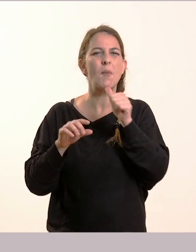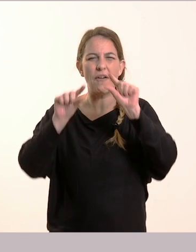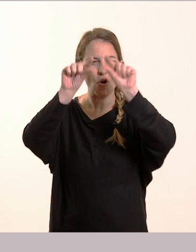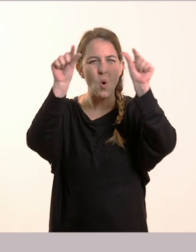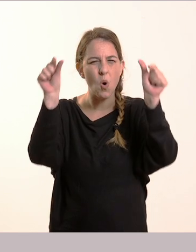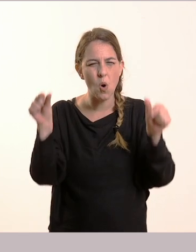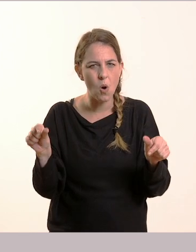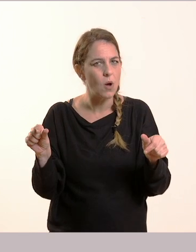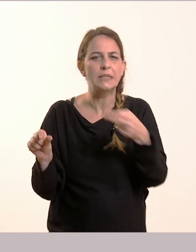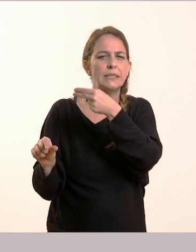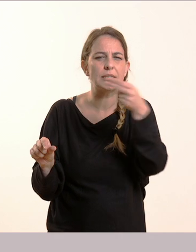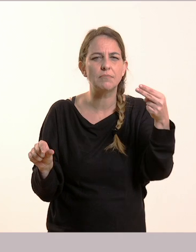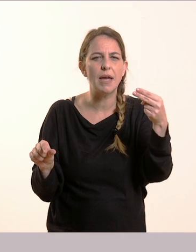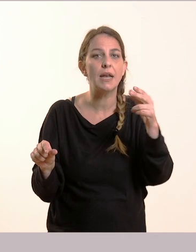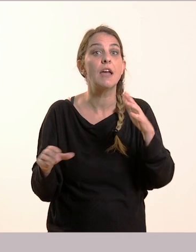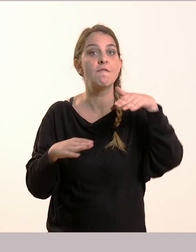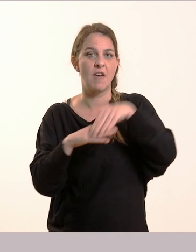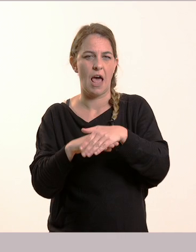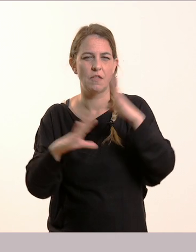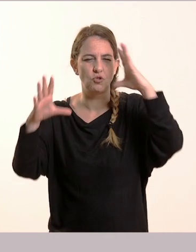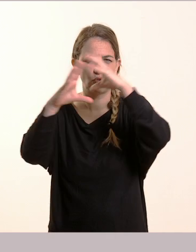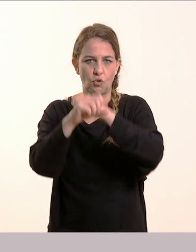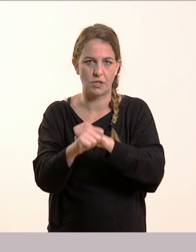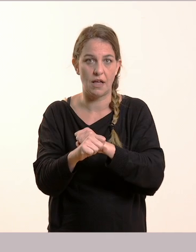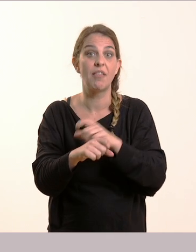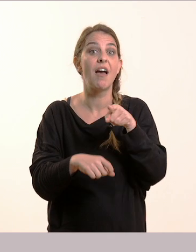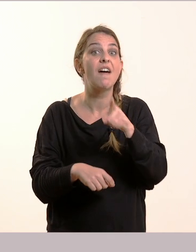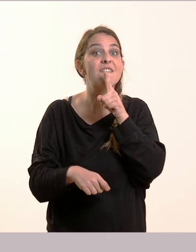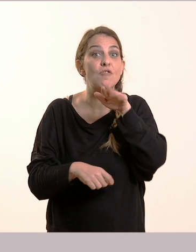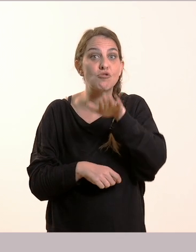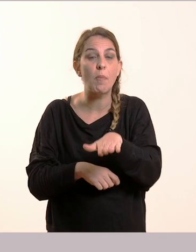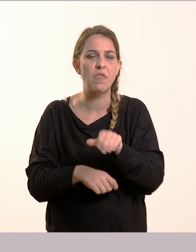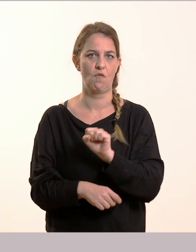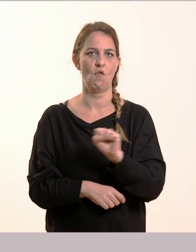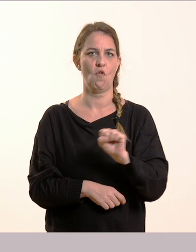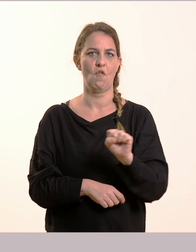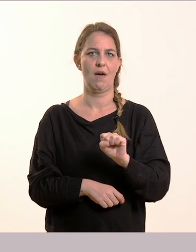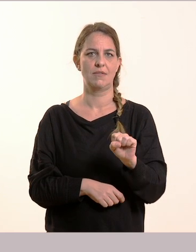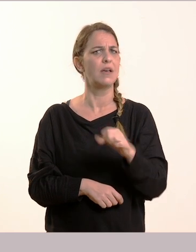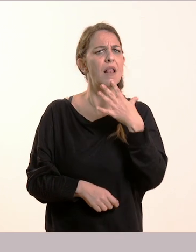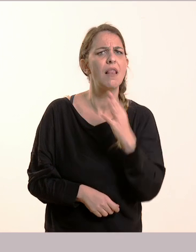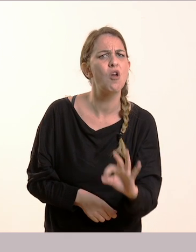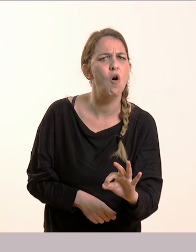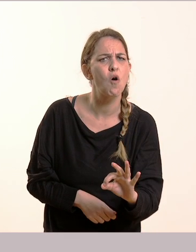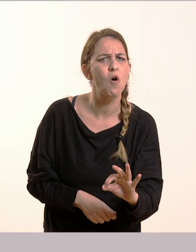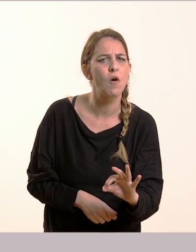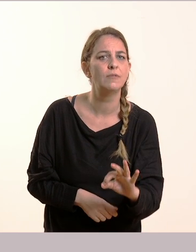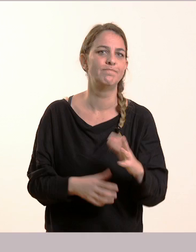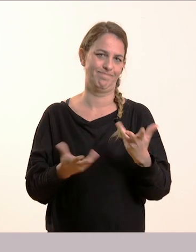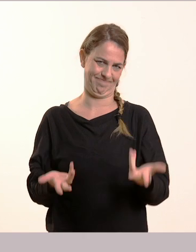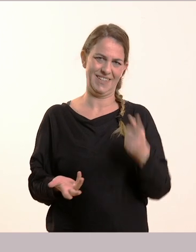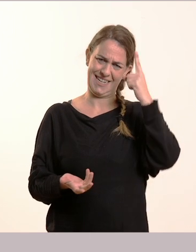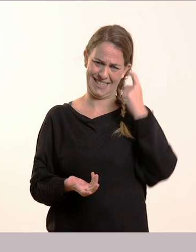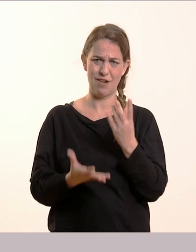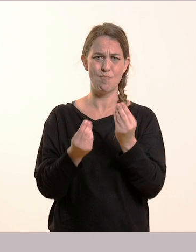Το παιδάκι αυτό νιώθει φόβο. Γιατί φοβάται. Πολλά παιδάκια φοβάστε